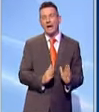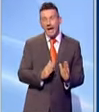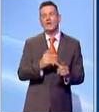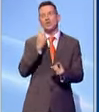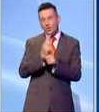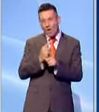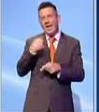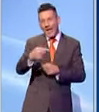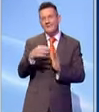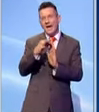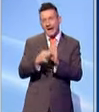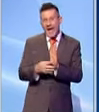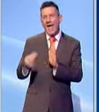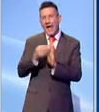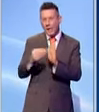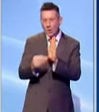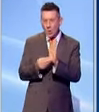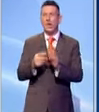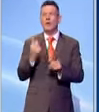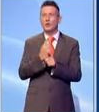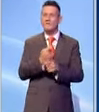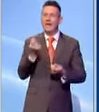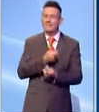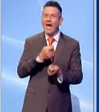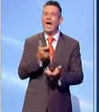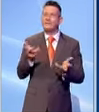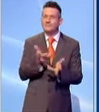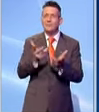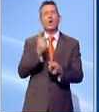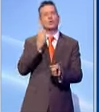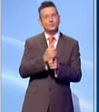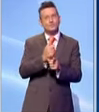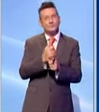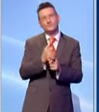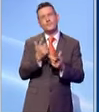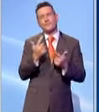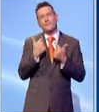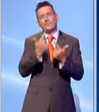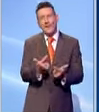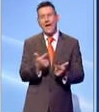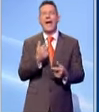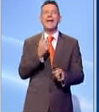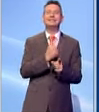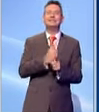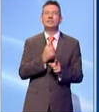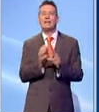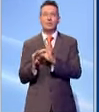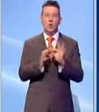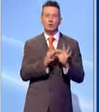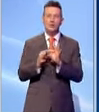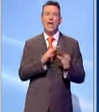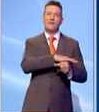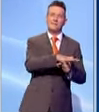regolamentata e incentivata e che risponde alle esigenze di conciliare famiglia e lavoro, è stata